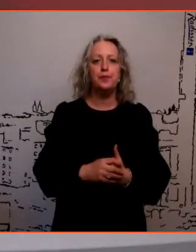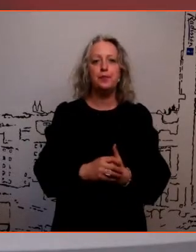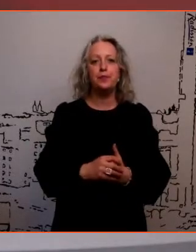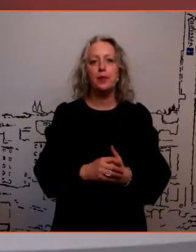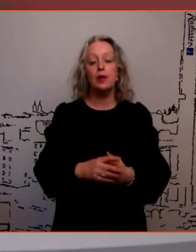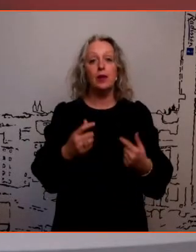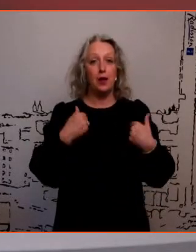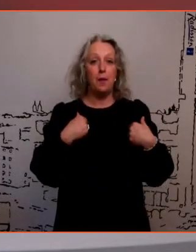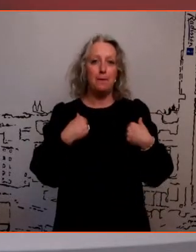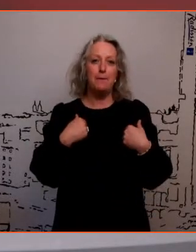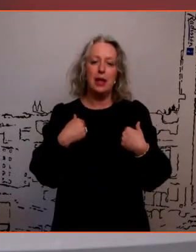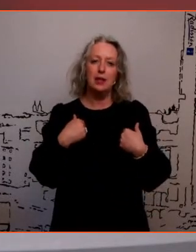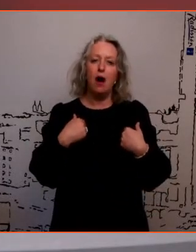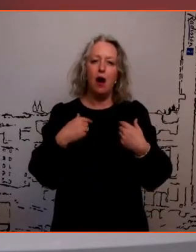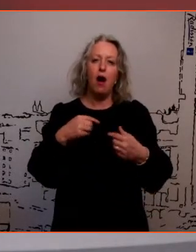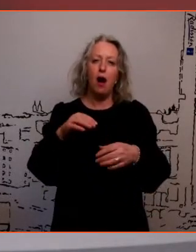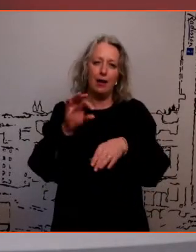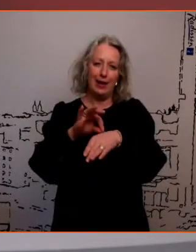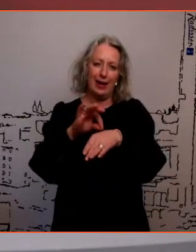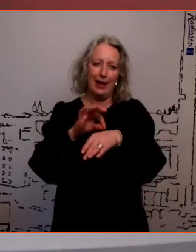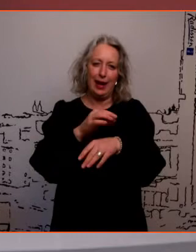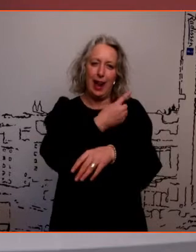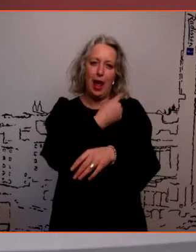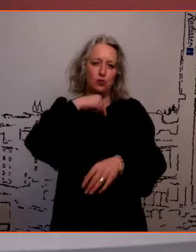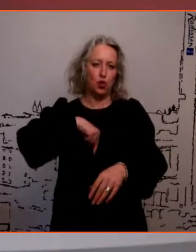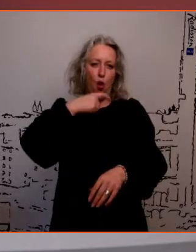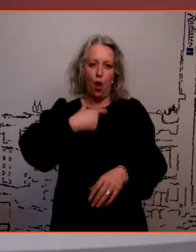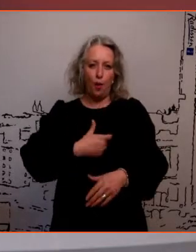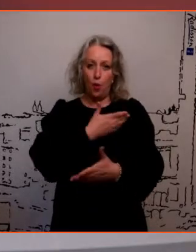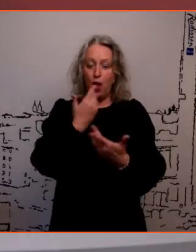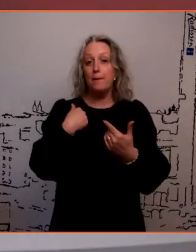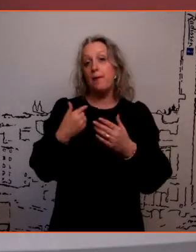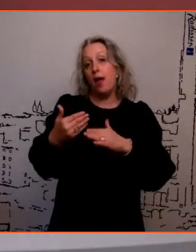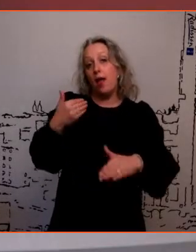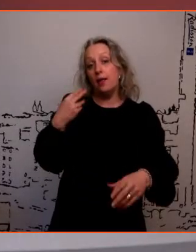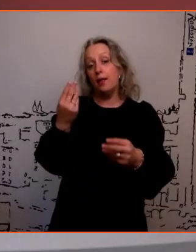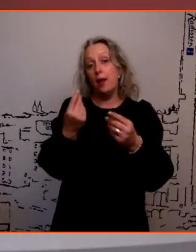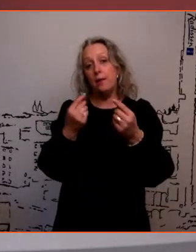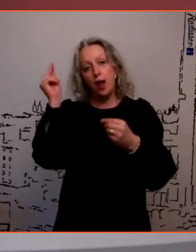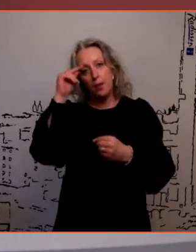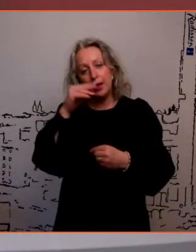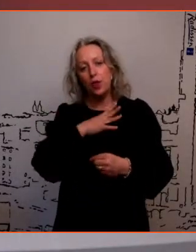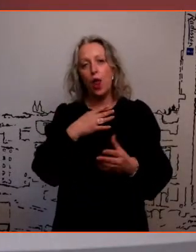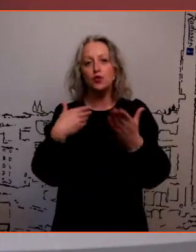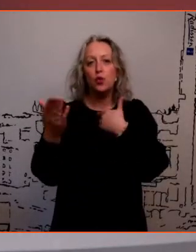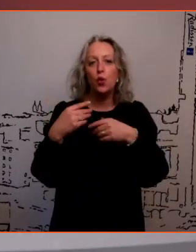mina muidugi kliinile psihologe ole. Olen õppinud suhte korraldust ja ajakerjandust ja kõrääri